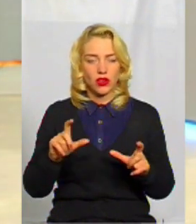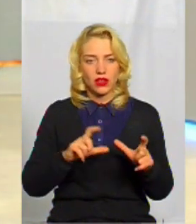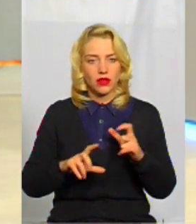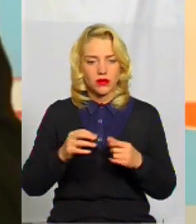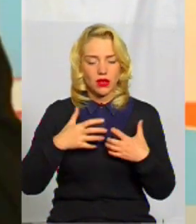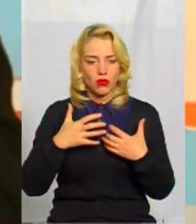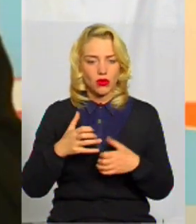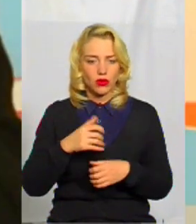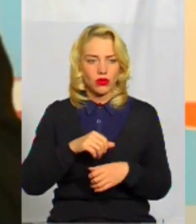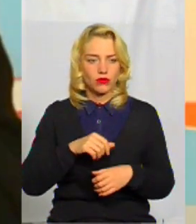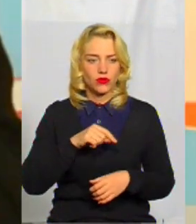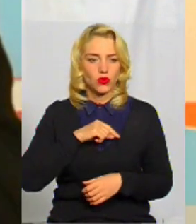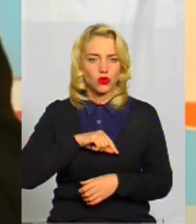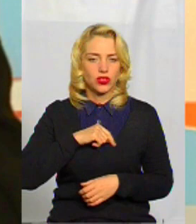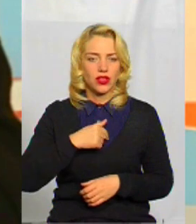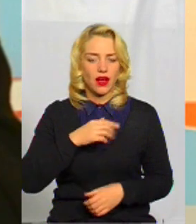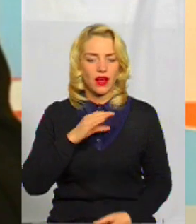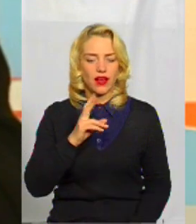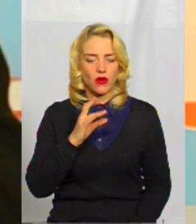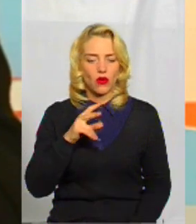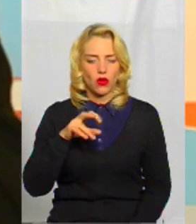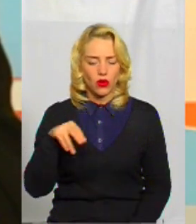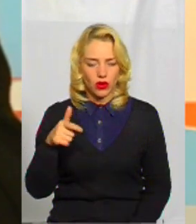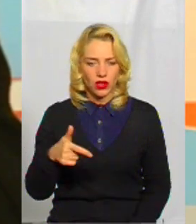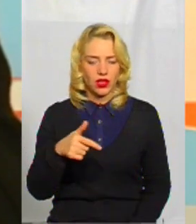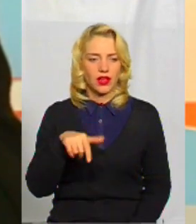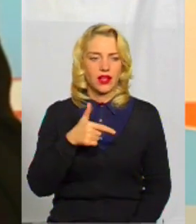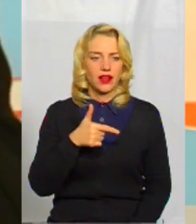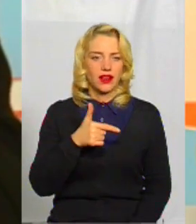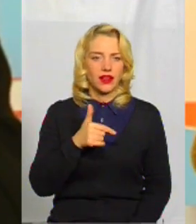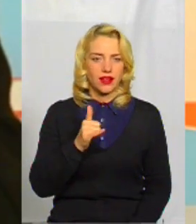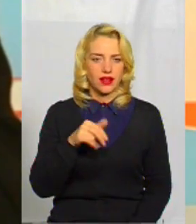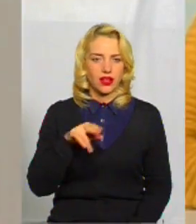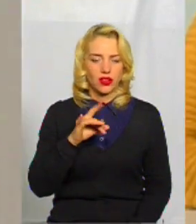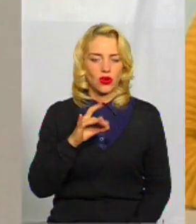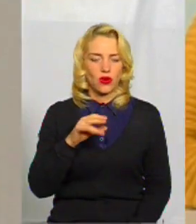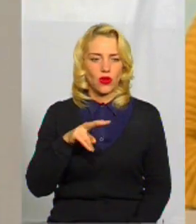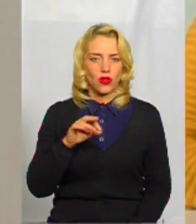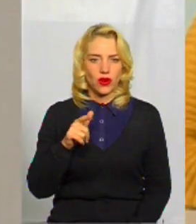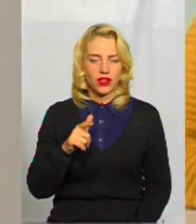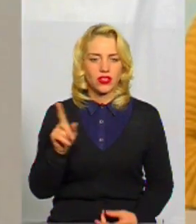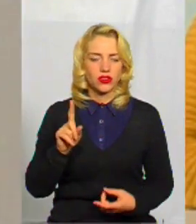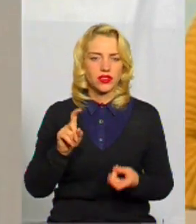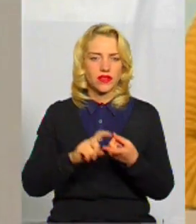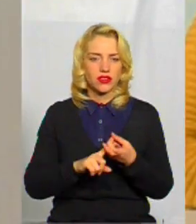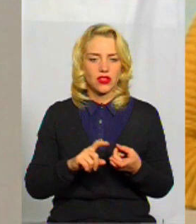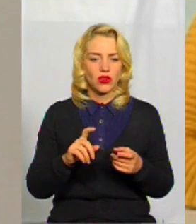за покликом душі я еколог, гідролог, ну, ще щось з екологією пов'язане.